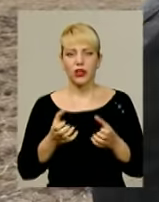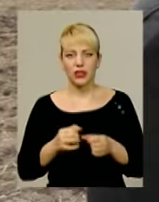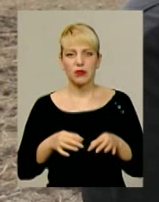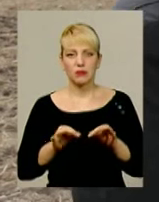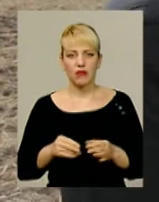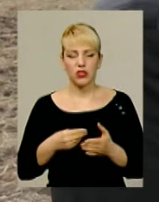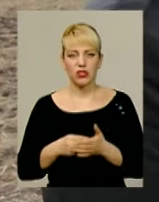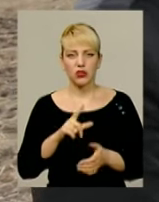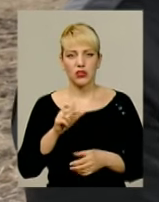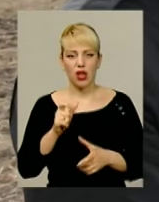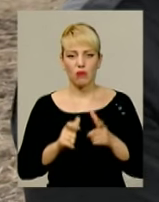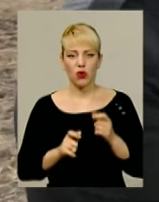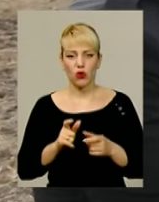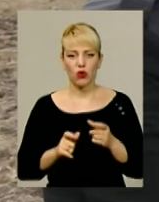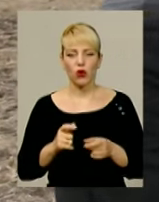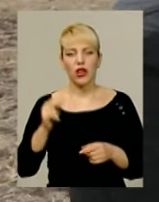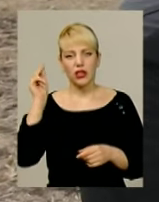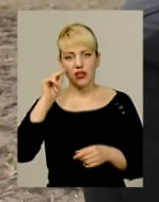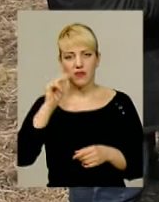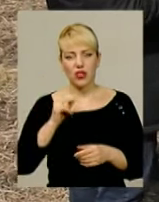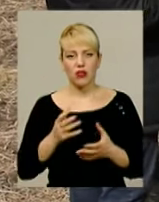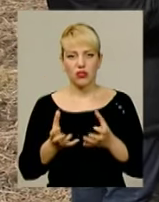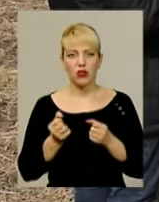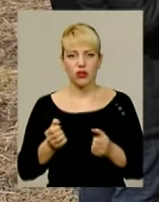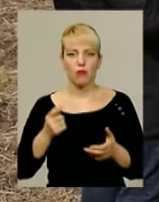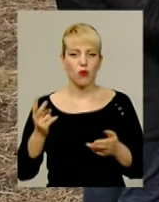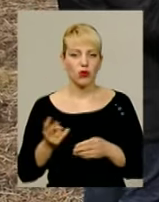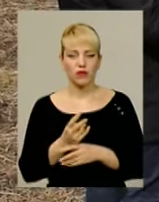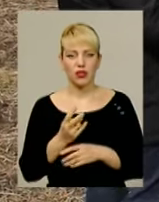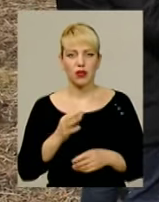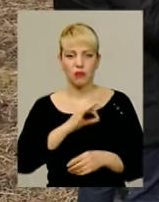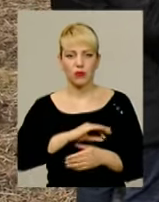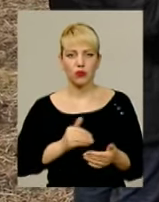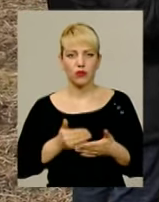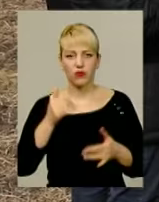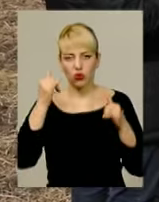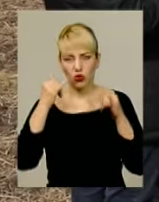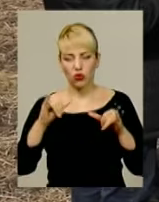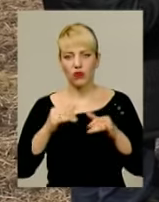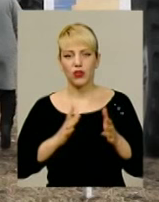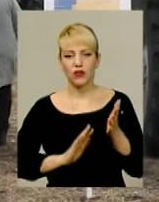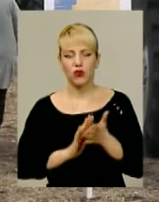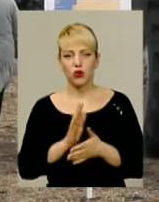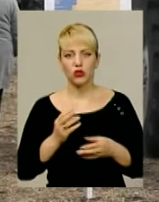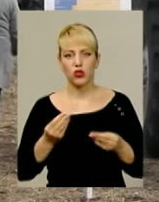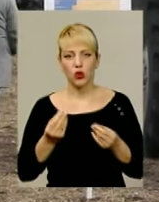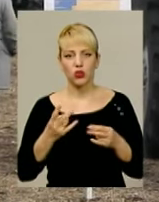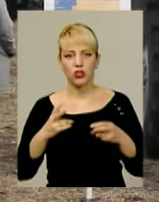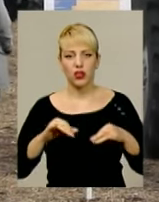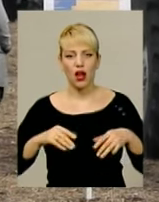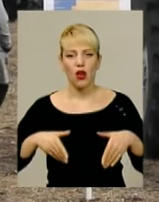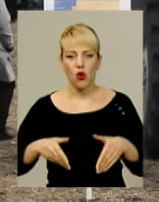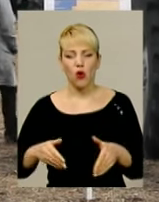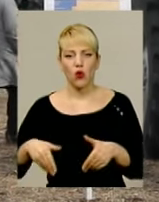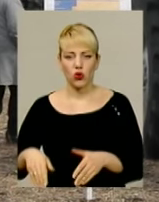мають доступні ліки, навчаються одержувати подвійний припуток від корови і, так би мовити, вирощувати гроші на городі і мати органічний